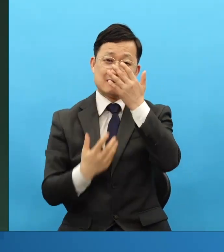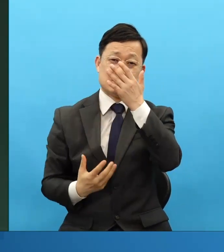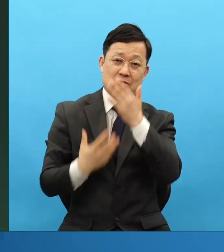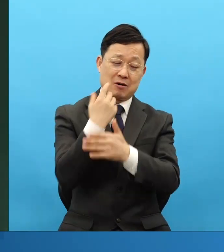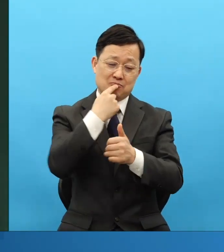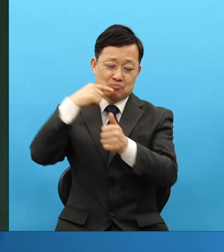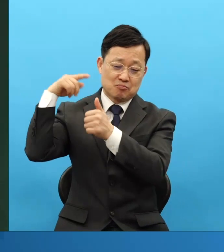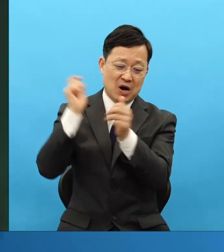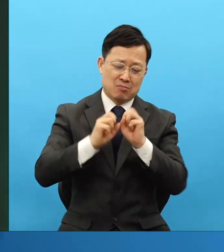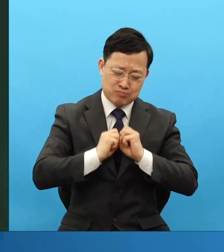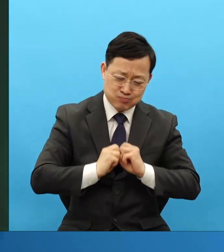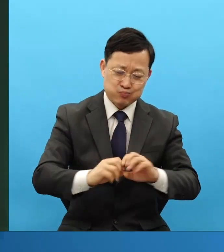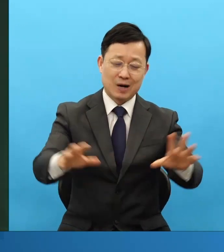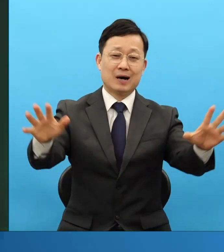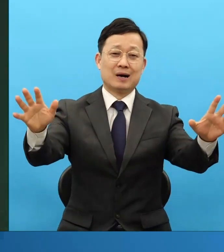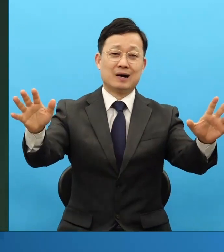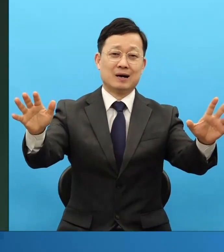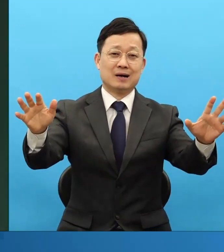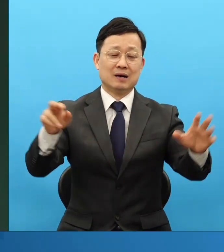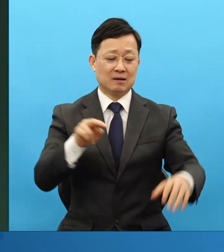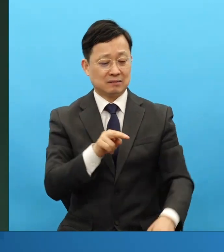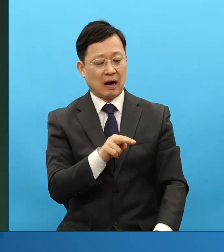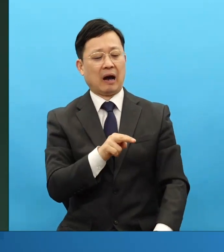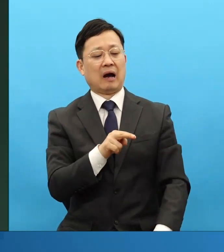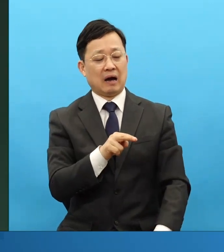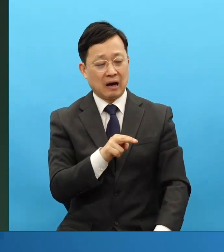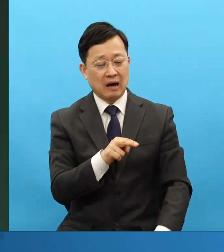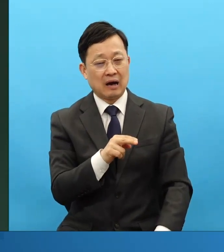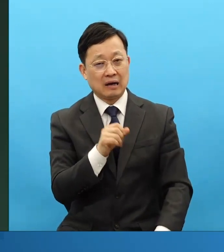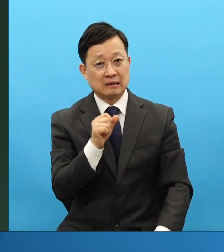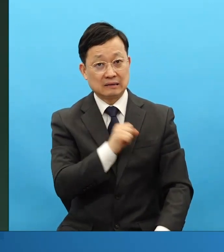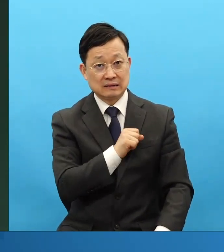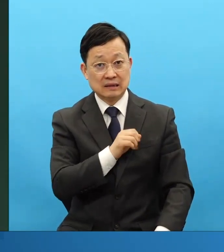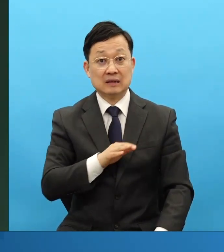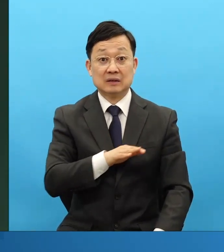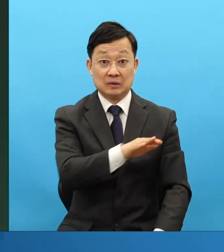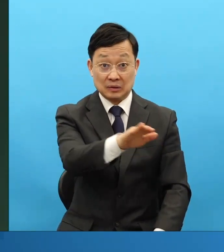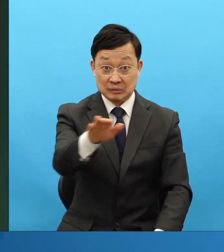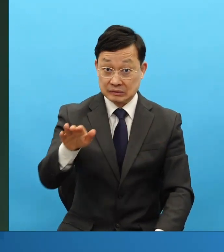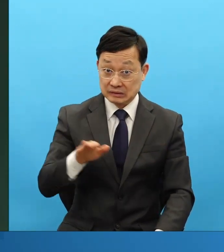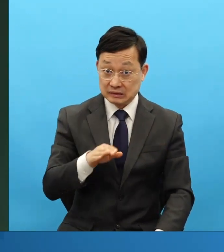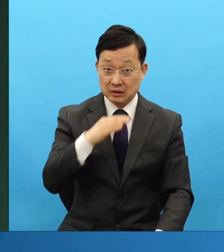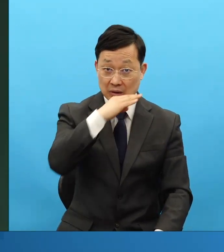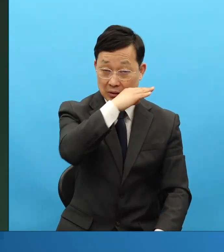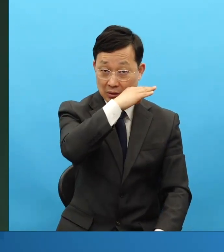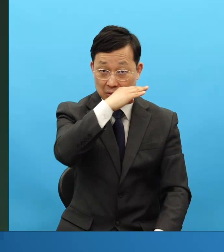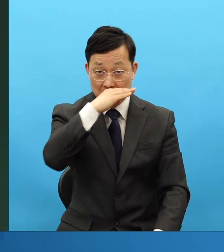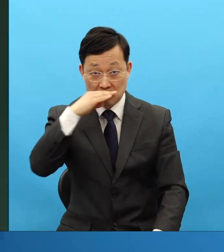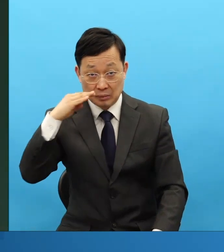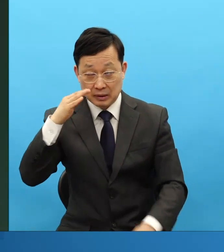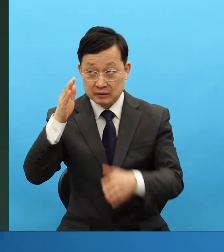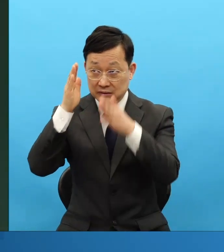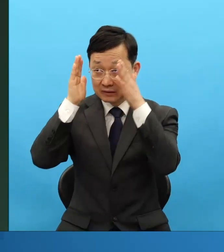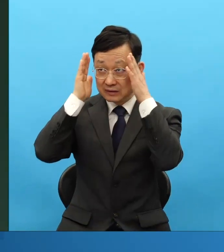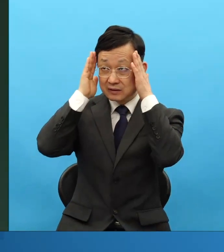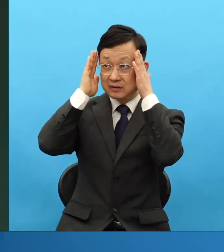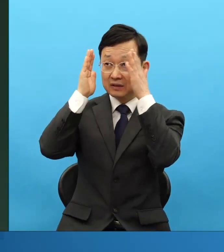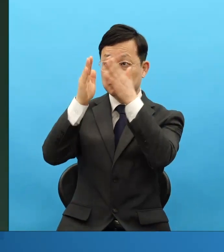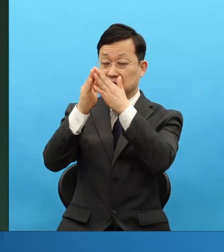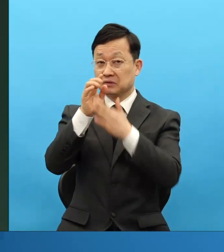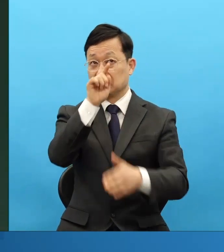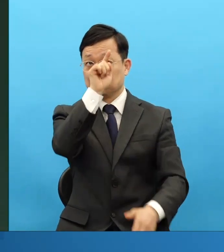기도하셔야 됩니다. 그래서 우리에게는 올바른 집중이 필요해요. 그렇죠?